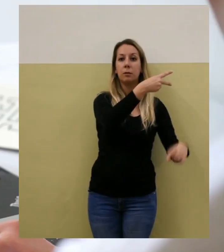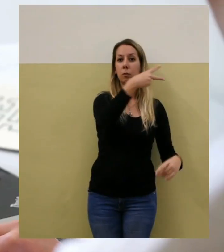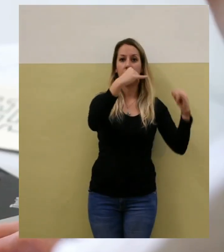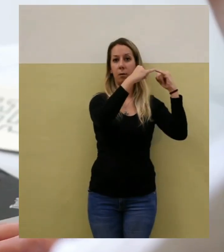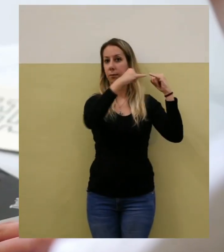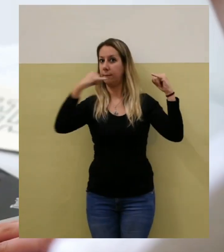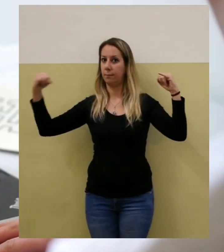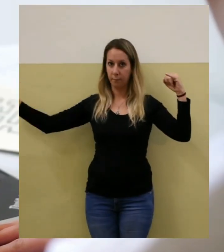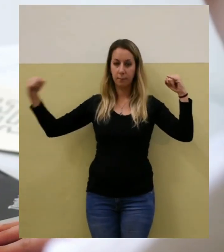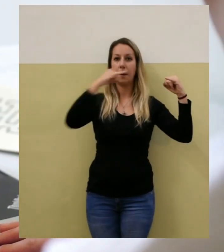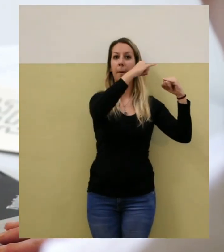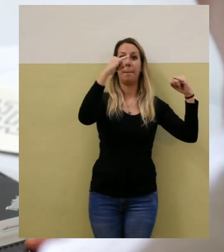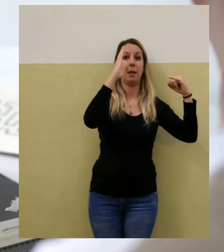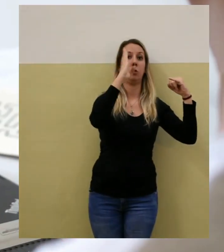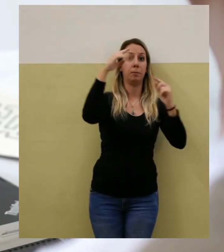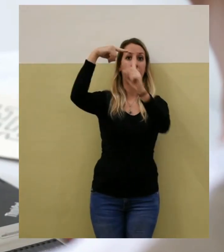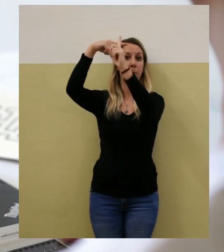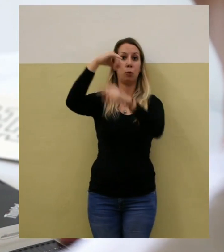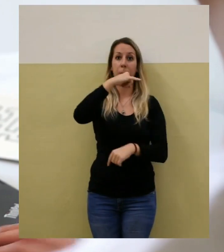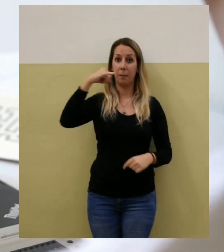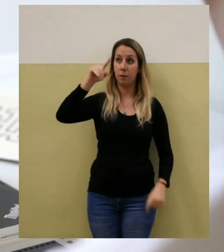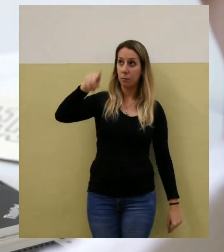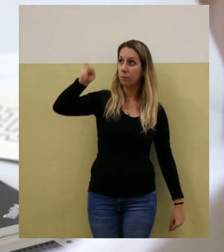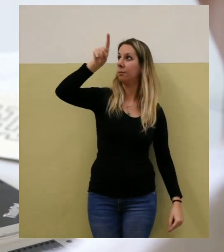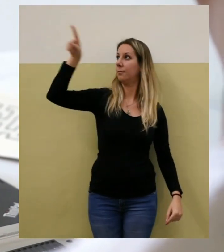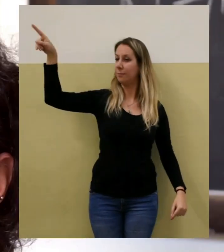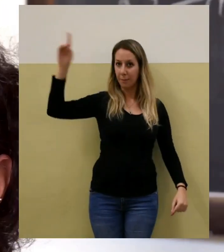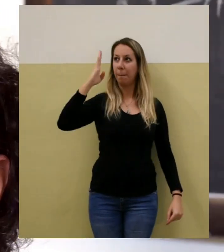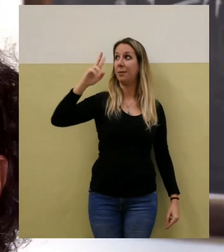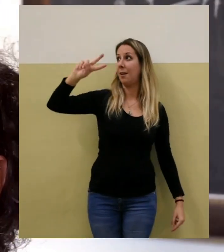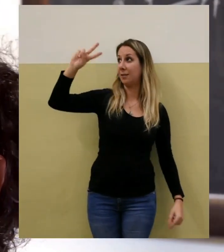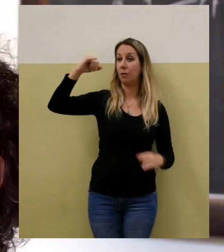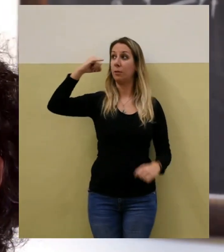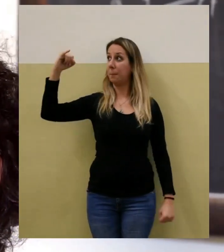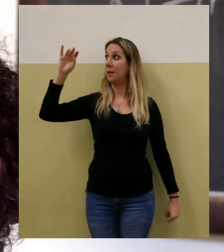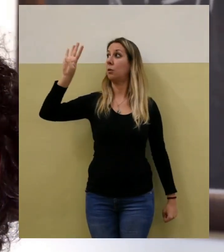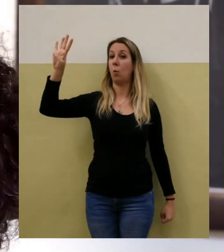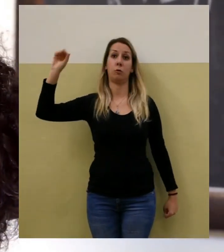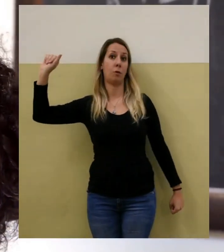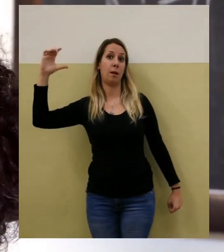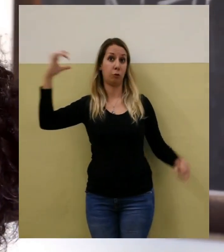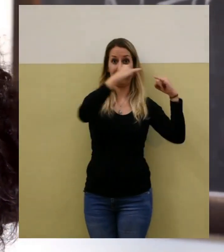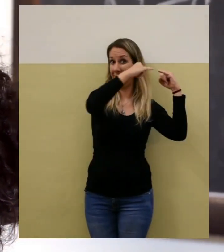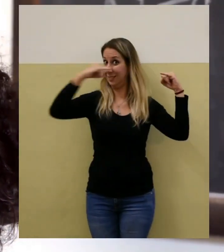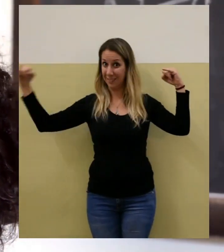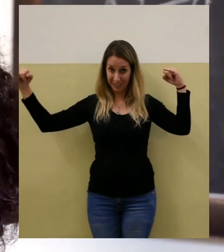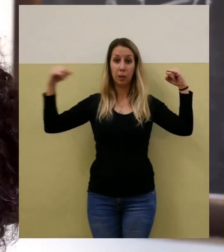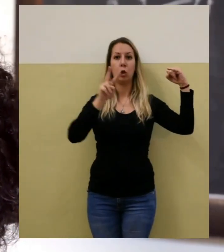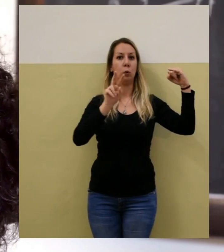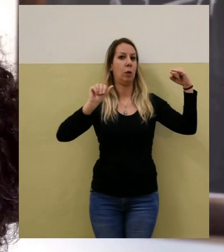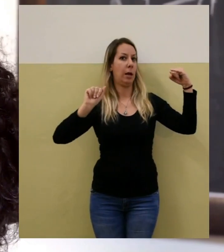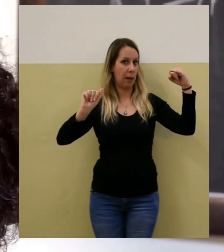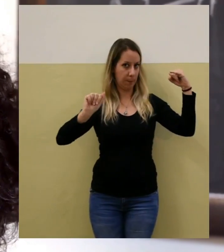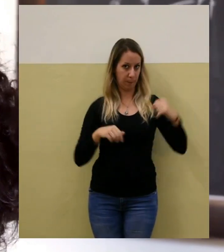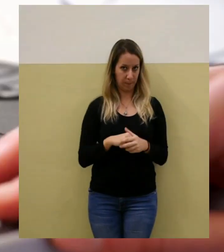X uguale linea di frazione B più o meno radice quadrata di B alla seconda meno 4AC